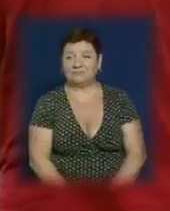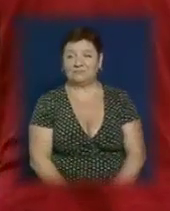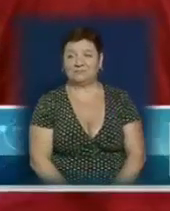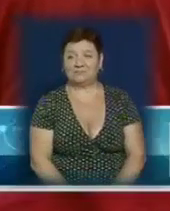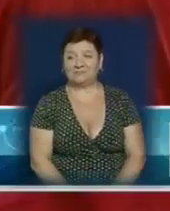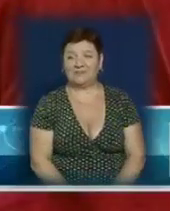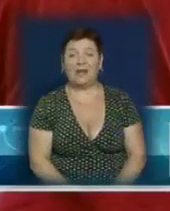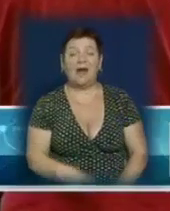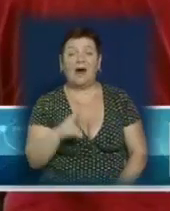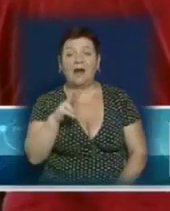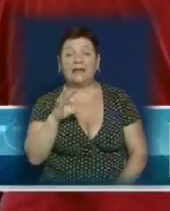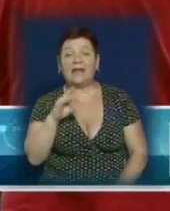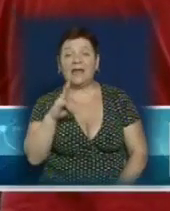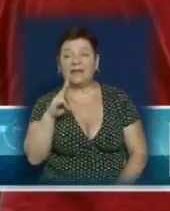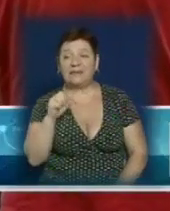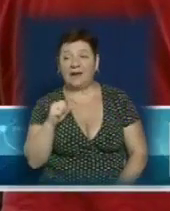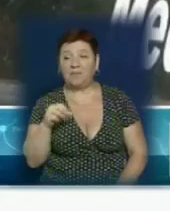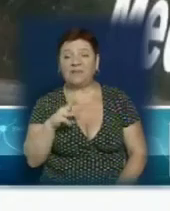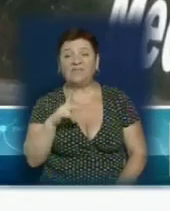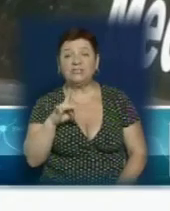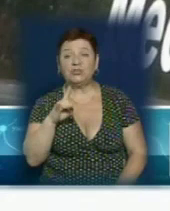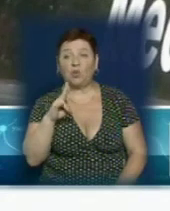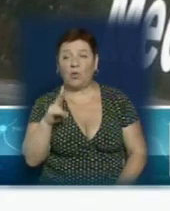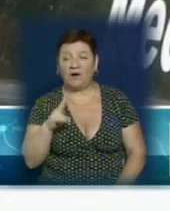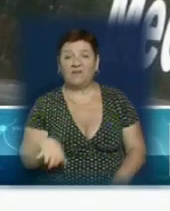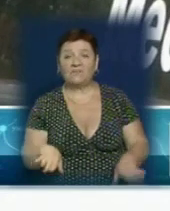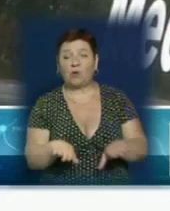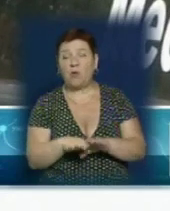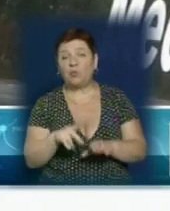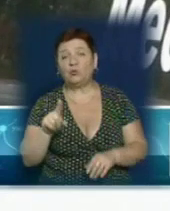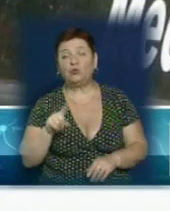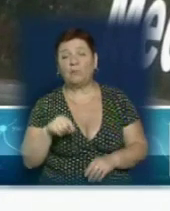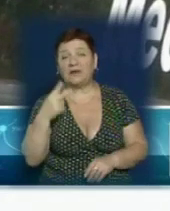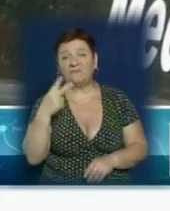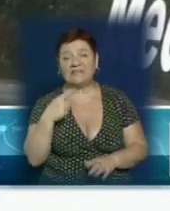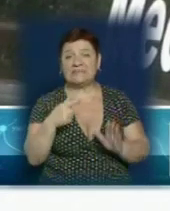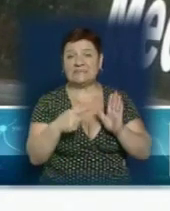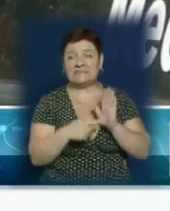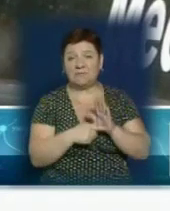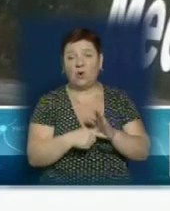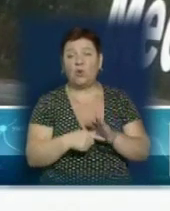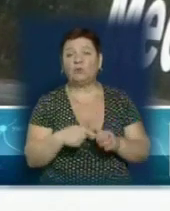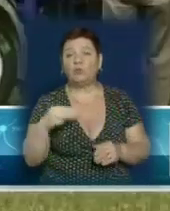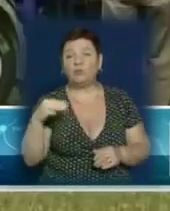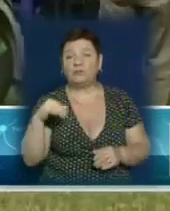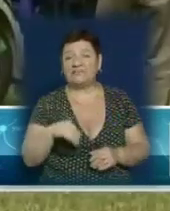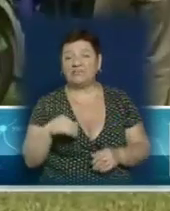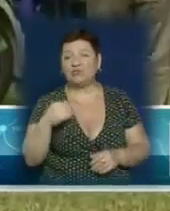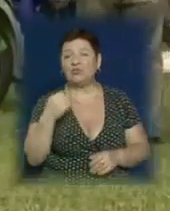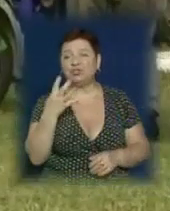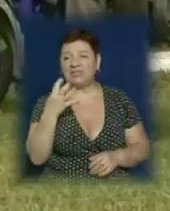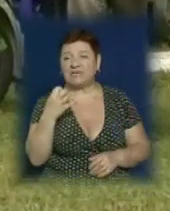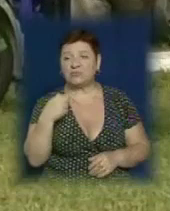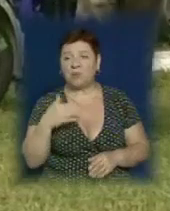Легенда українського автоспорту Олександр Медведченко – пілот в екіпажі номер 27 класу У-1400. Майстер спорту